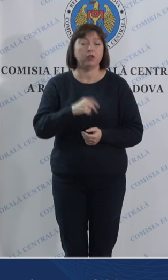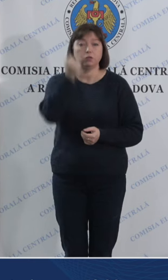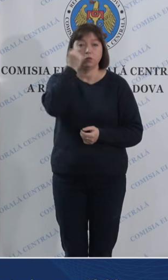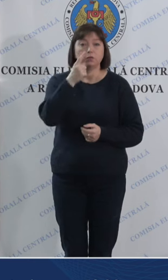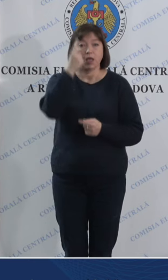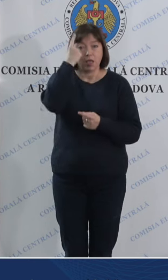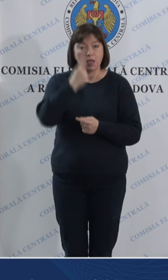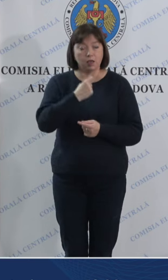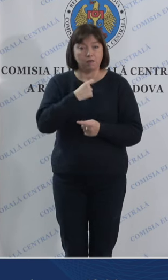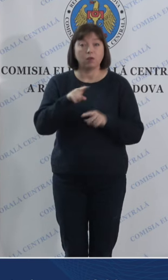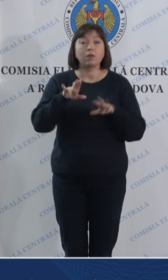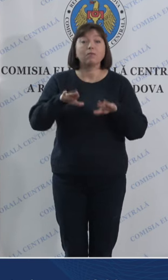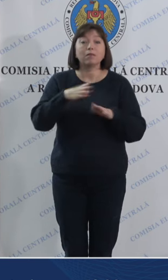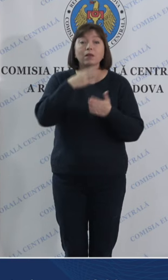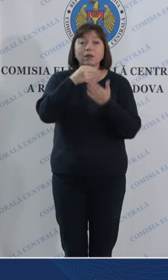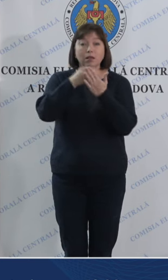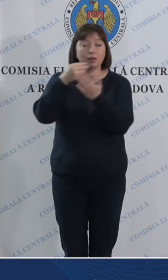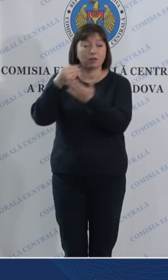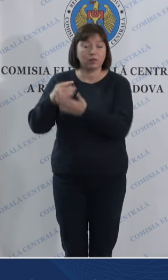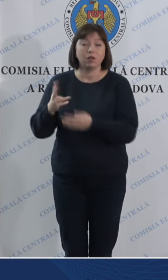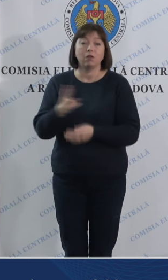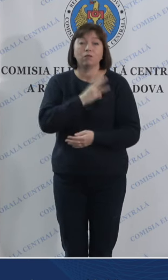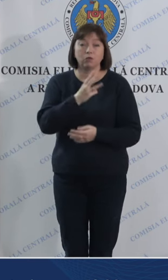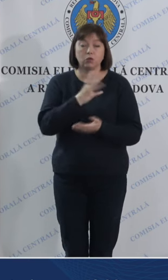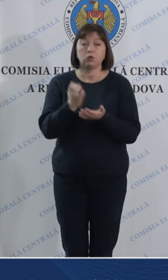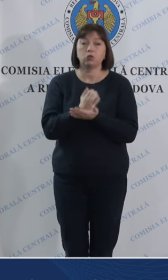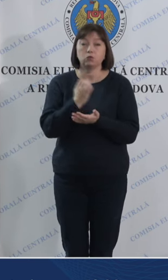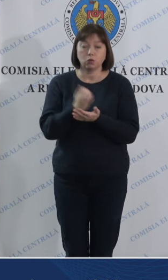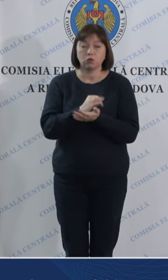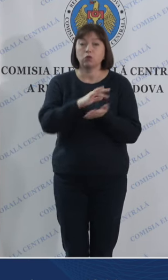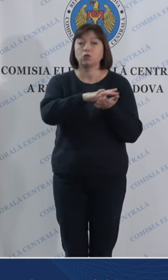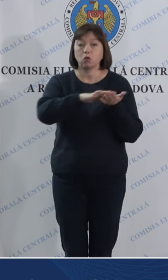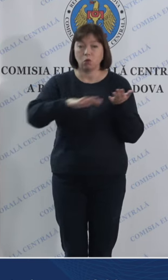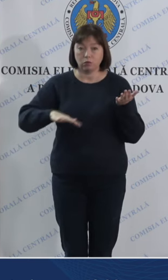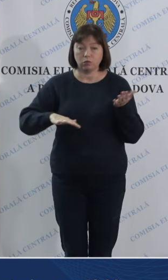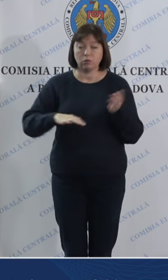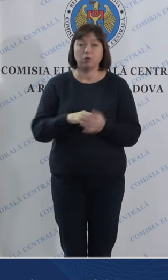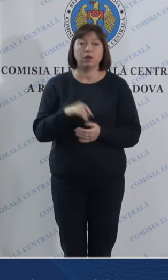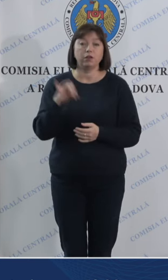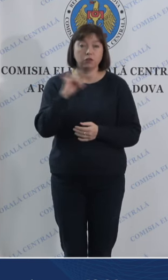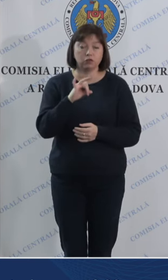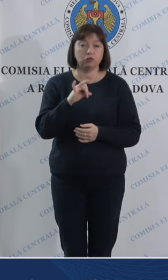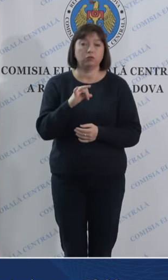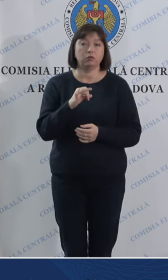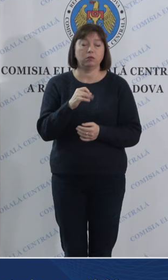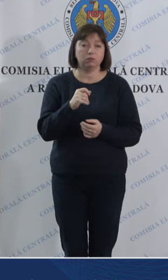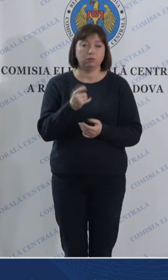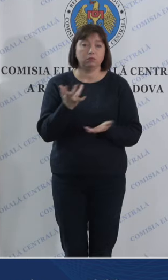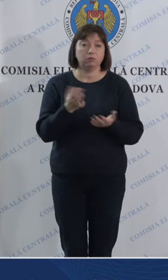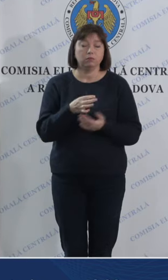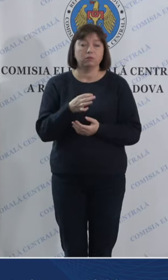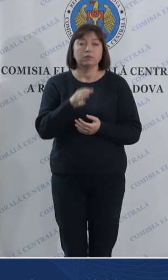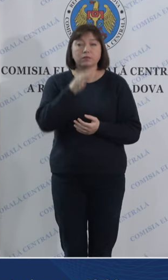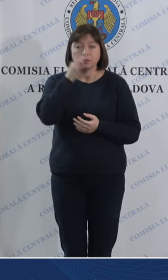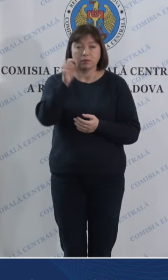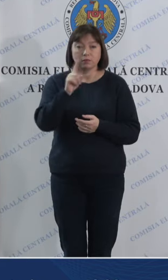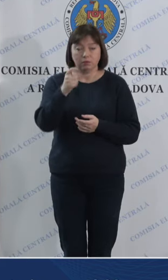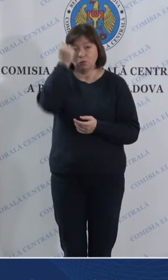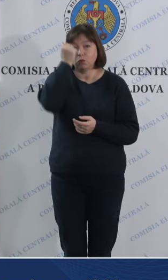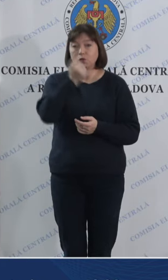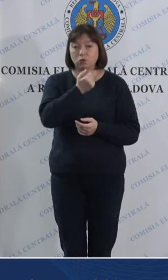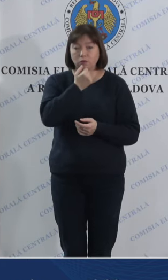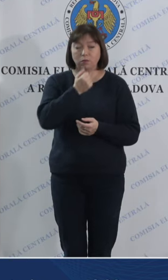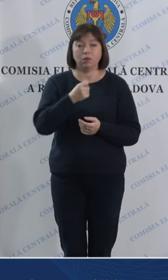informații de la fața locului vă urăm succes în continuare și le spunem de asemenea cuvinte de apreciere și